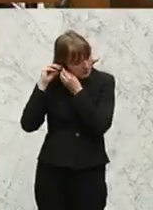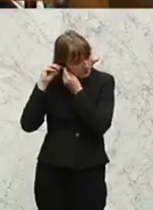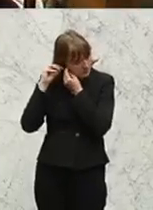von der ÖVP.